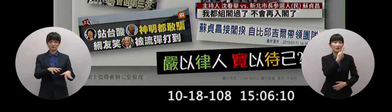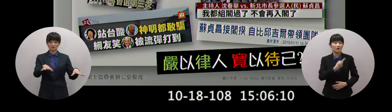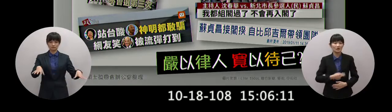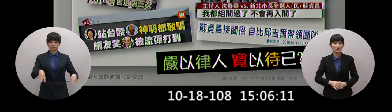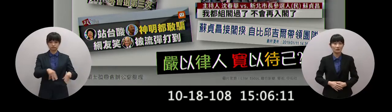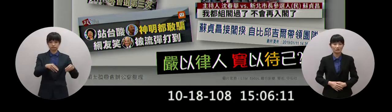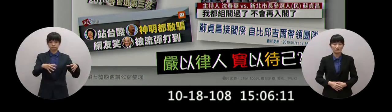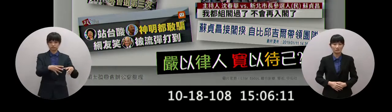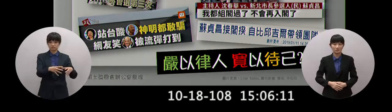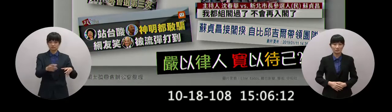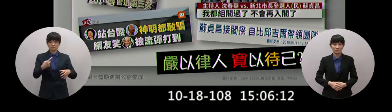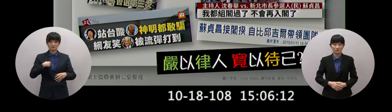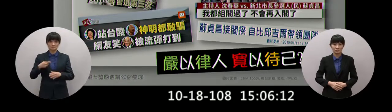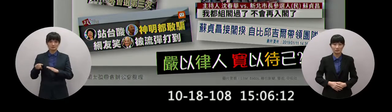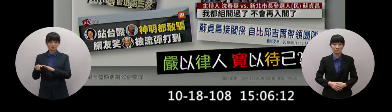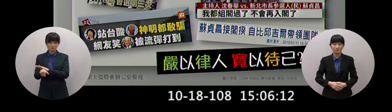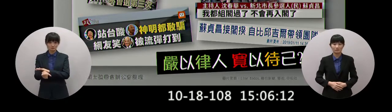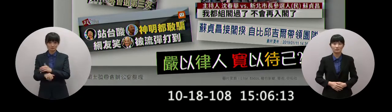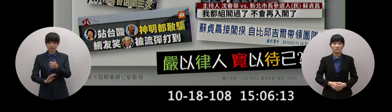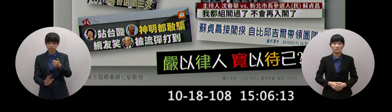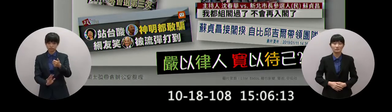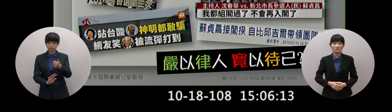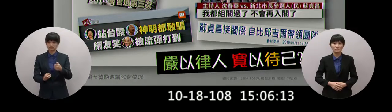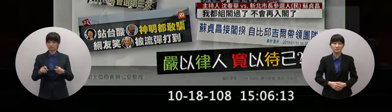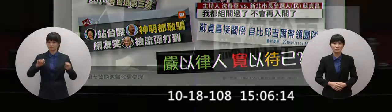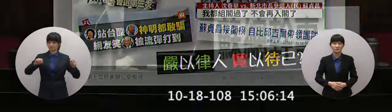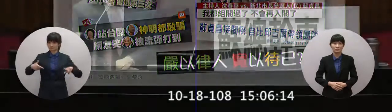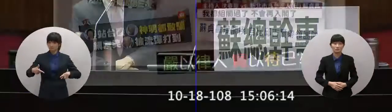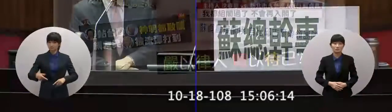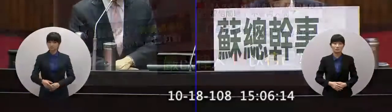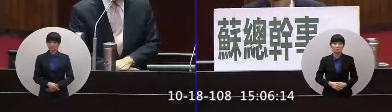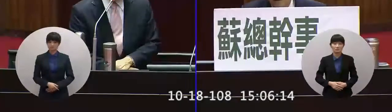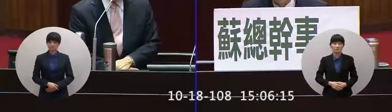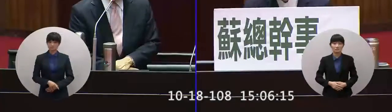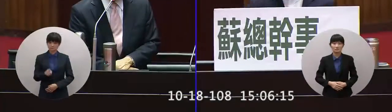主隔你說你已經不主不會再入隔